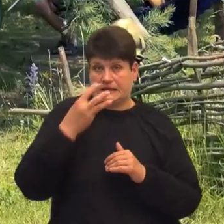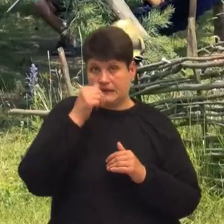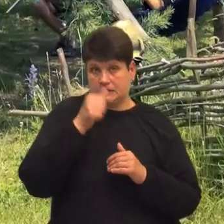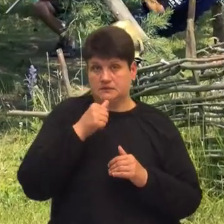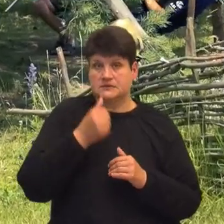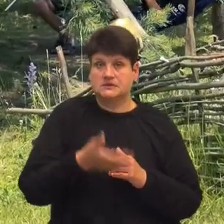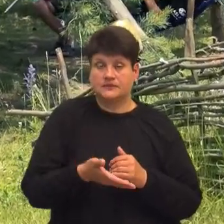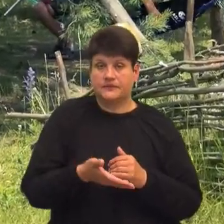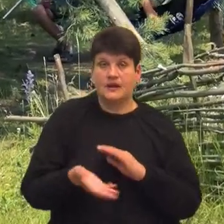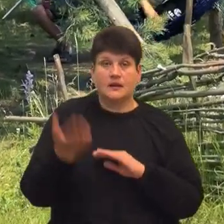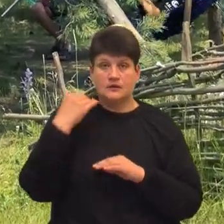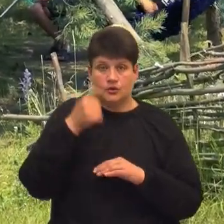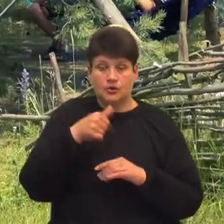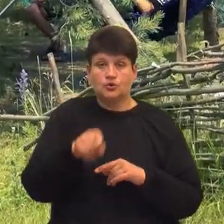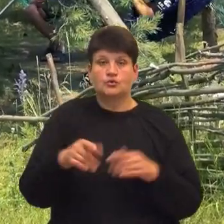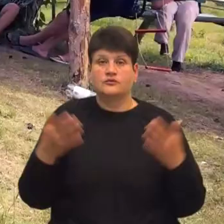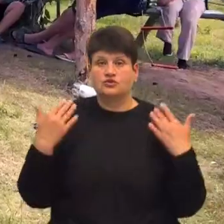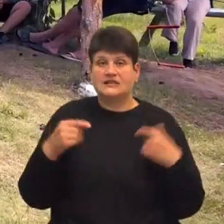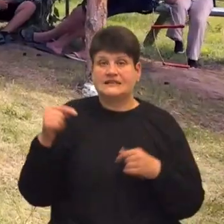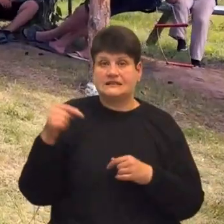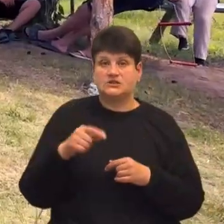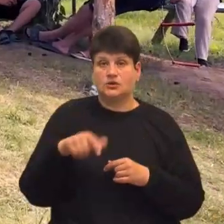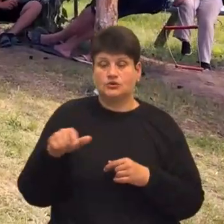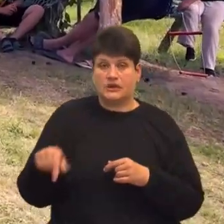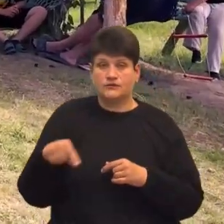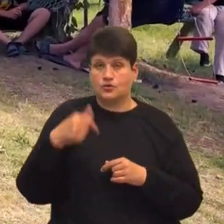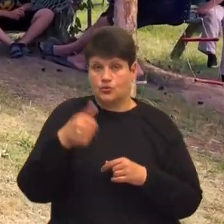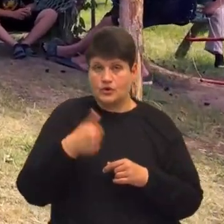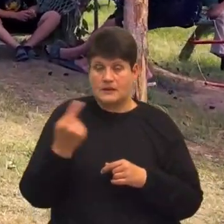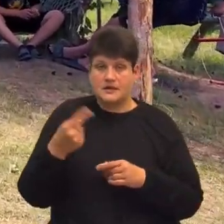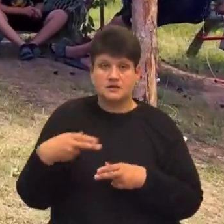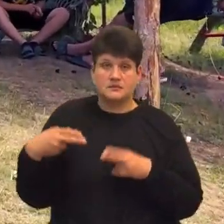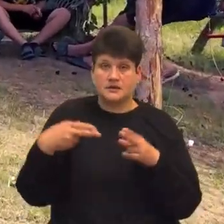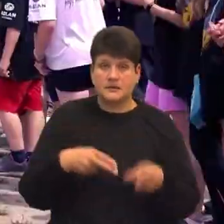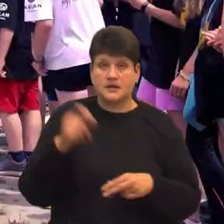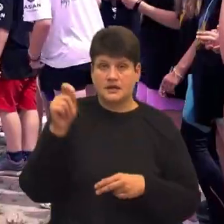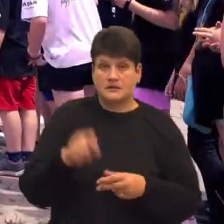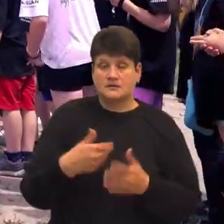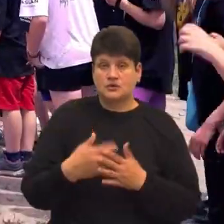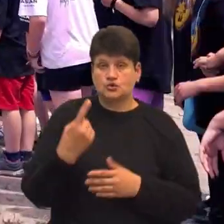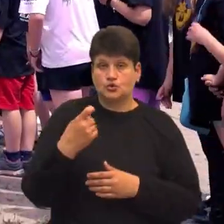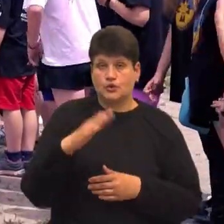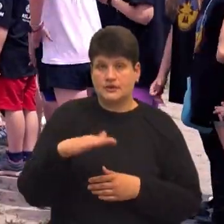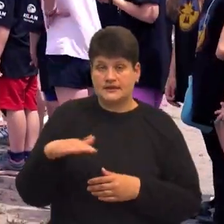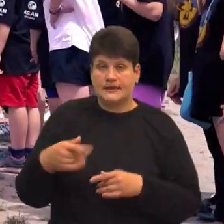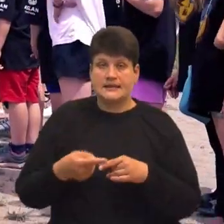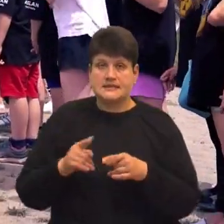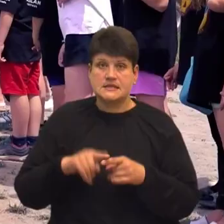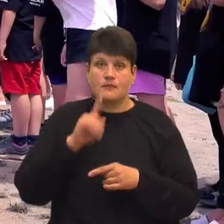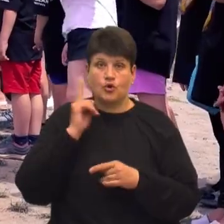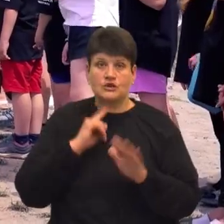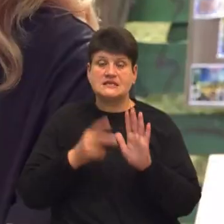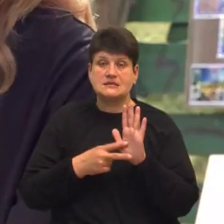Минулого року тут відпочили майже тисяча дітей. Цьогоріч на перший заїзд приїхали приблизно 100 дітей. Це молодь із семи областей